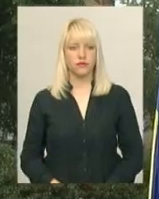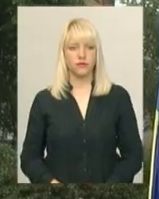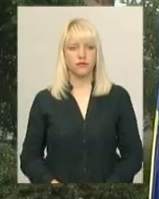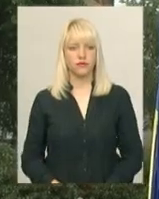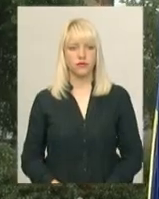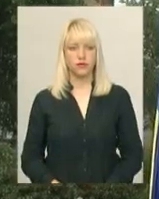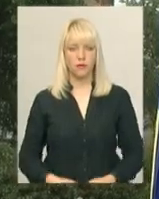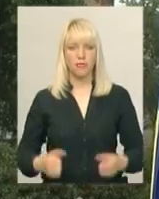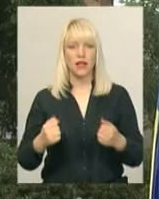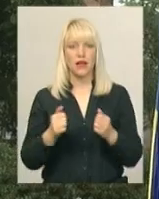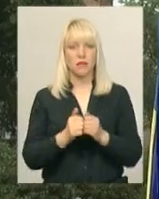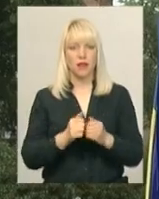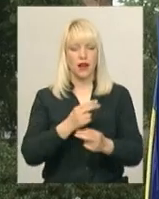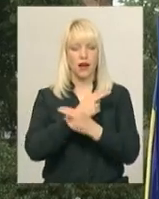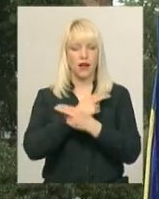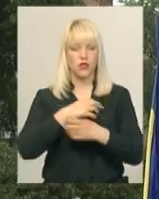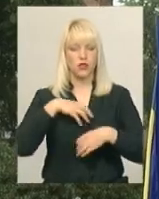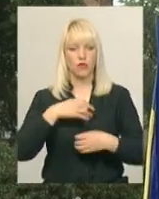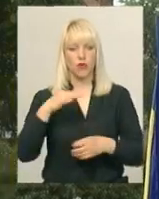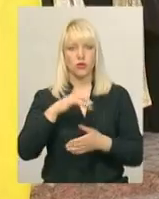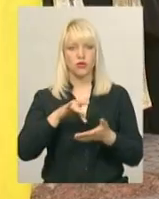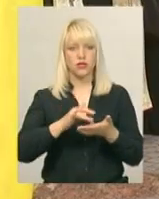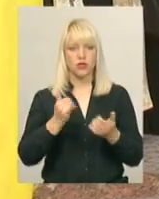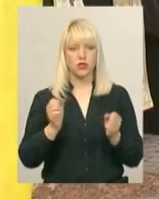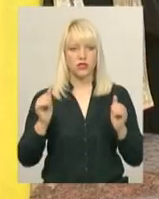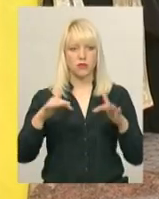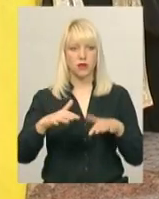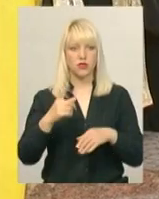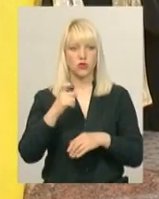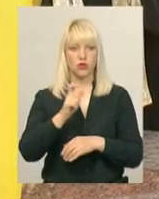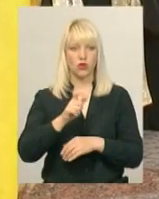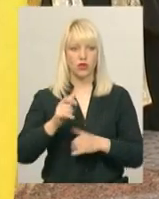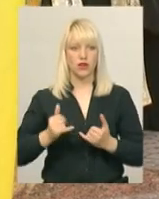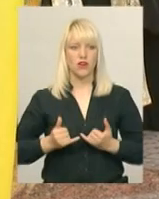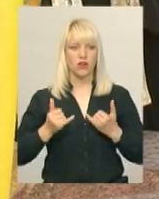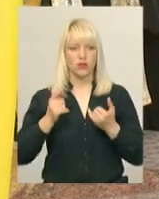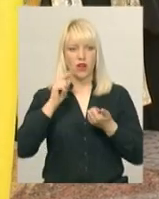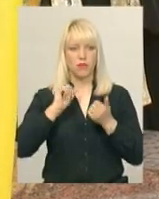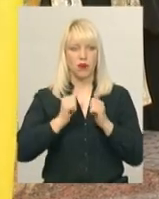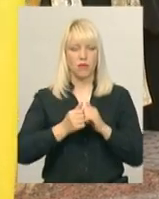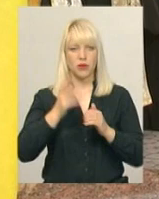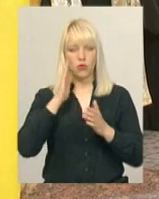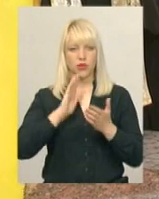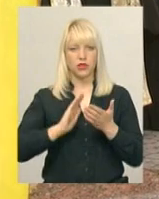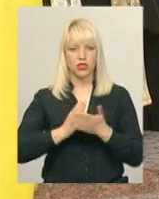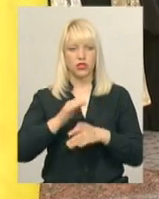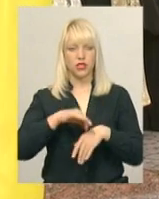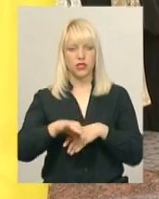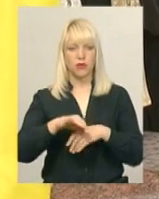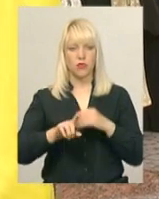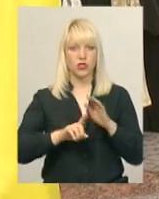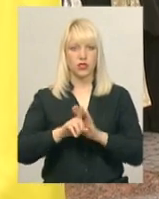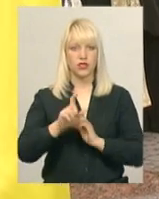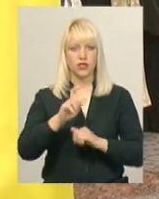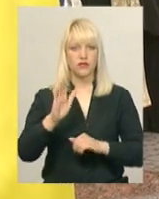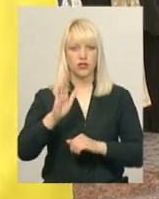Біля Ангела Скорботи в обласному центрі сьогодні зібралися близько ста людей. Вшанування пам'яті політичних репресованих розпочали з хвилини